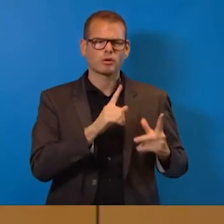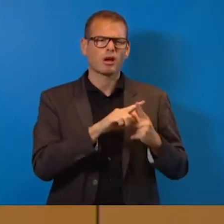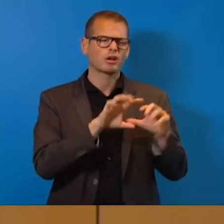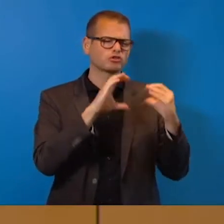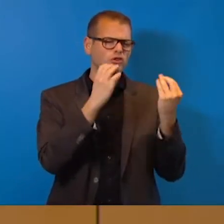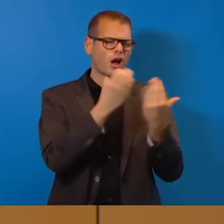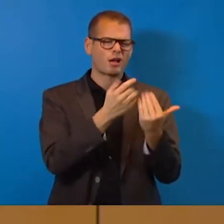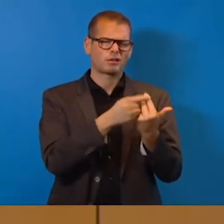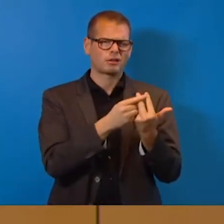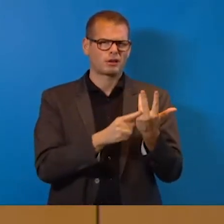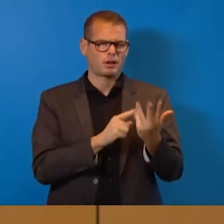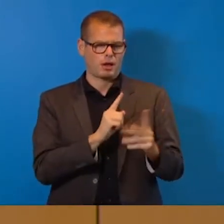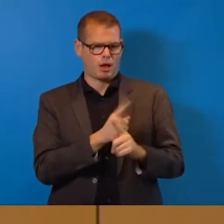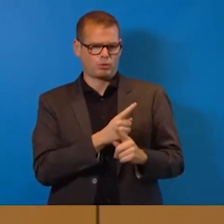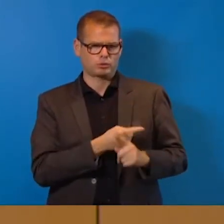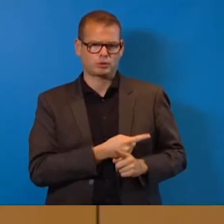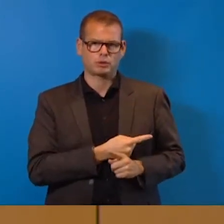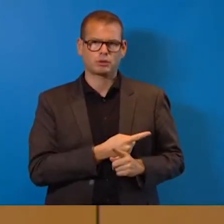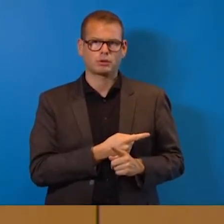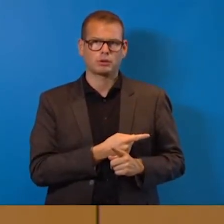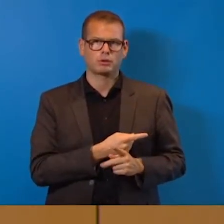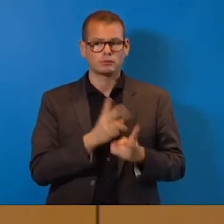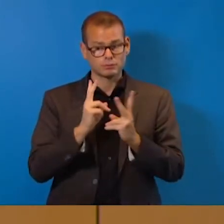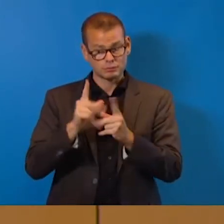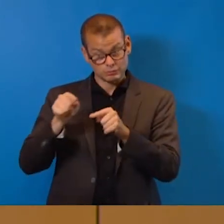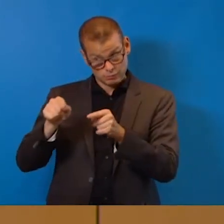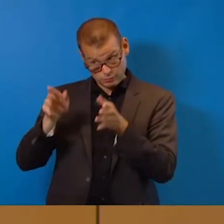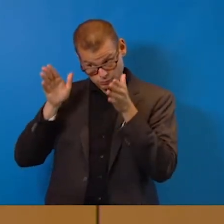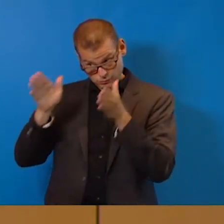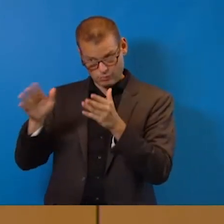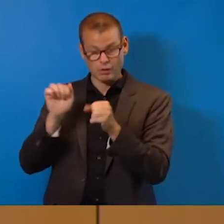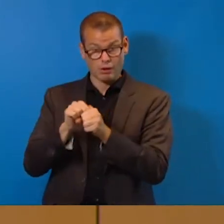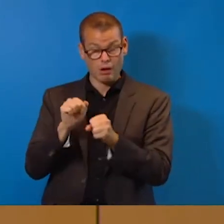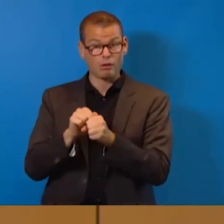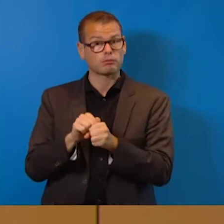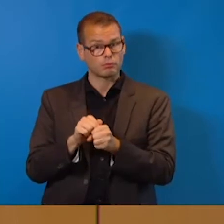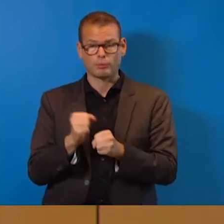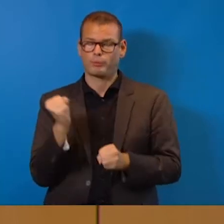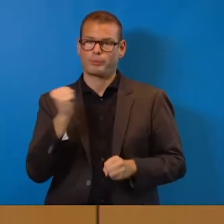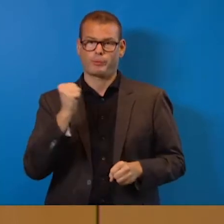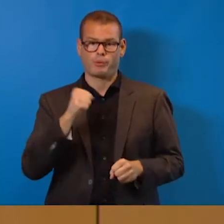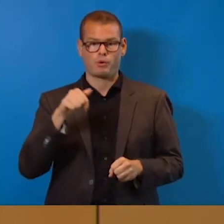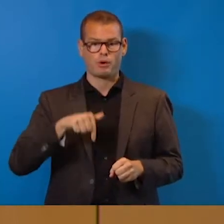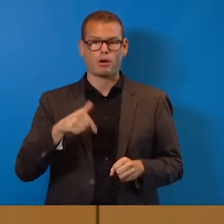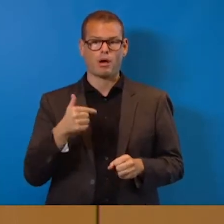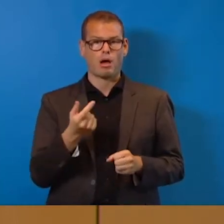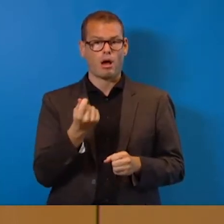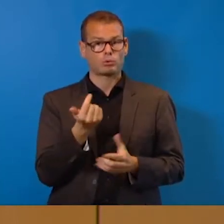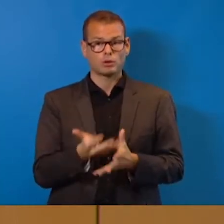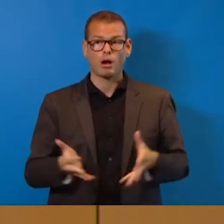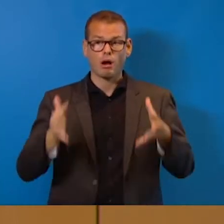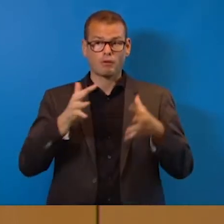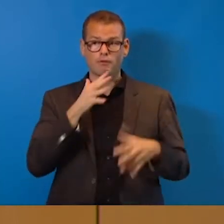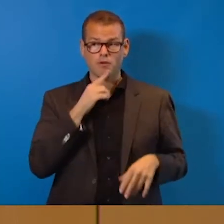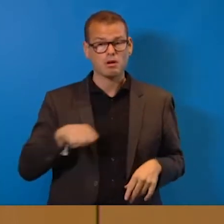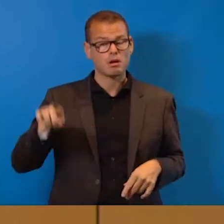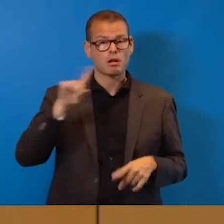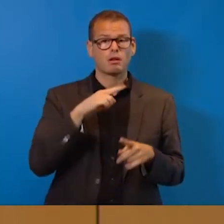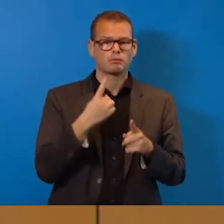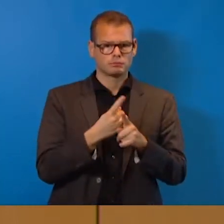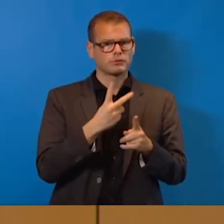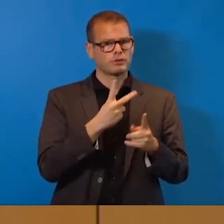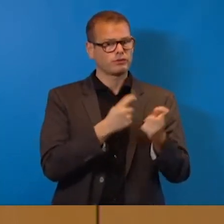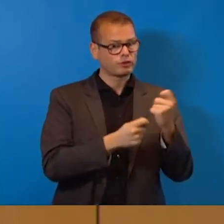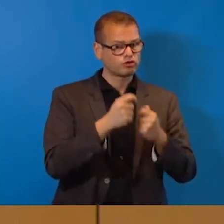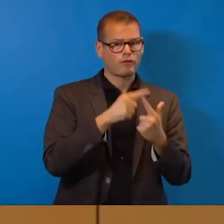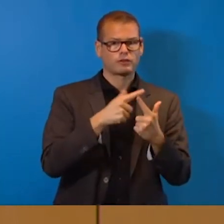Stadionausbau, diese Großgeschichten, an unsere Davonposition rangehen, dann können wir wirklich in diesem Haushalt gemeinsam ökologisch